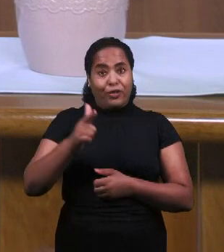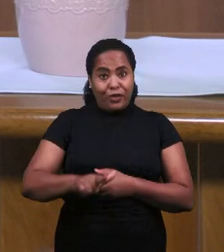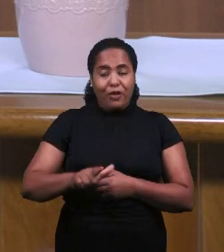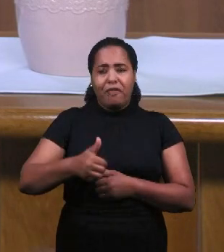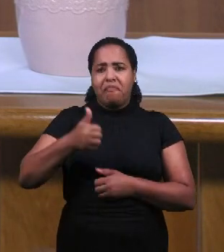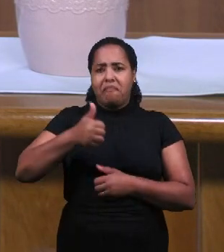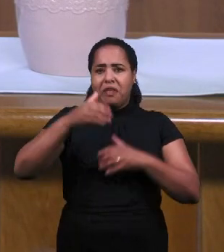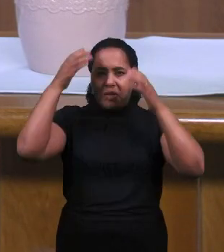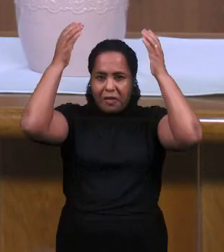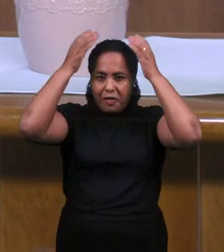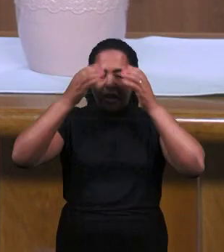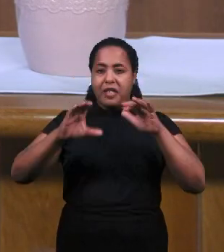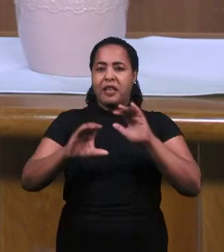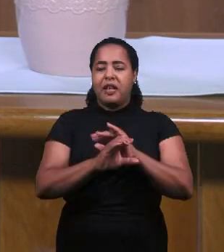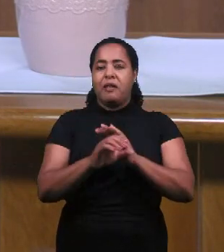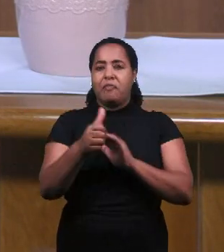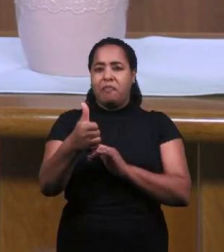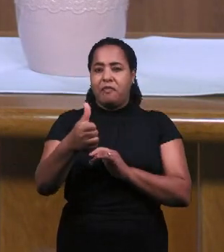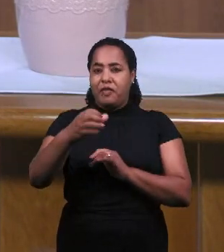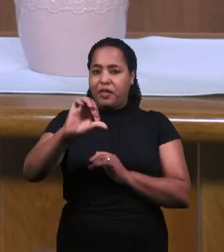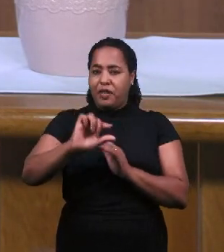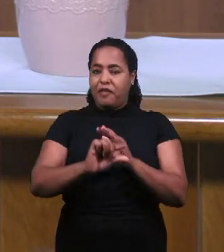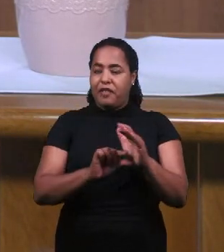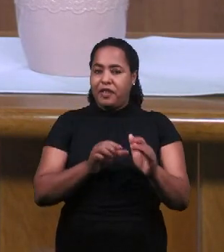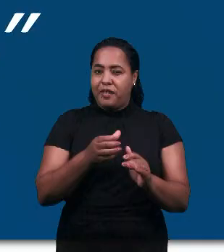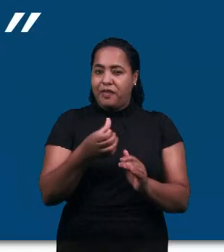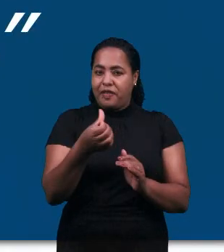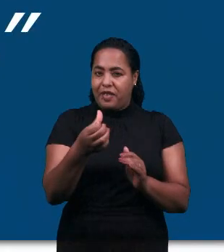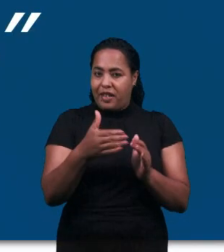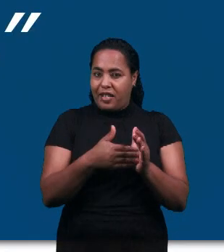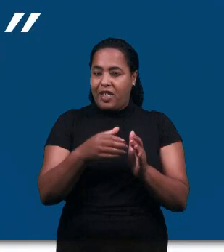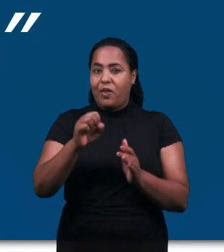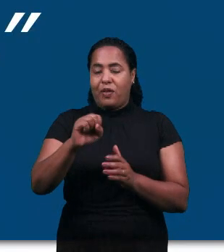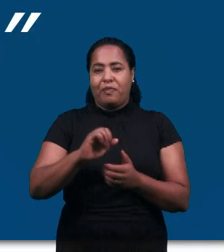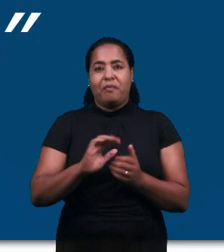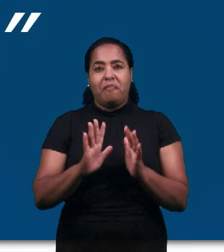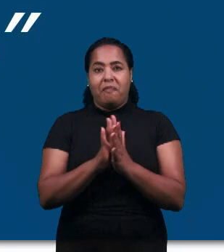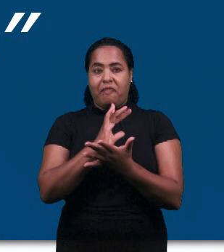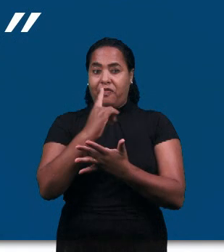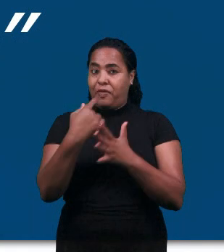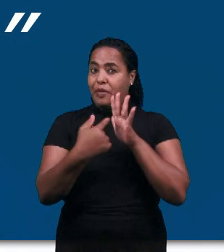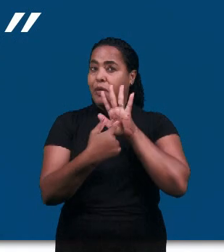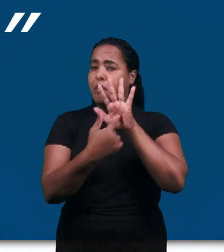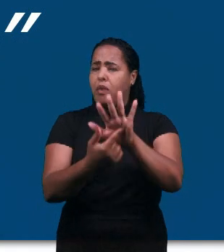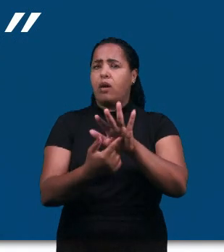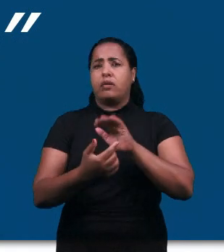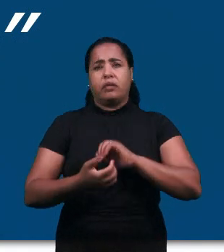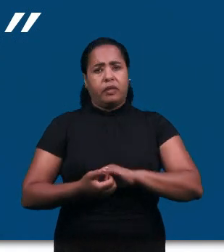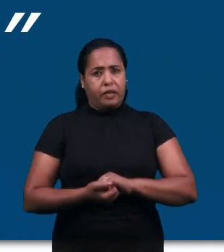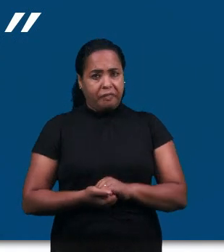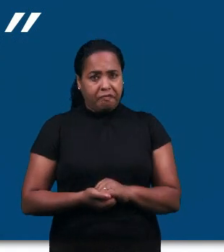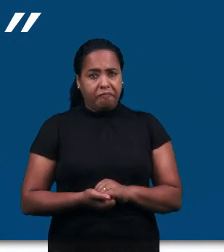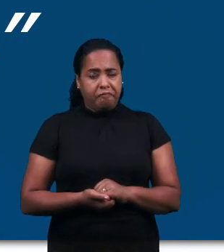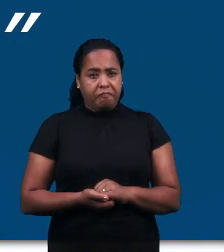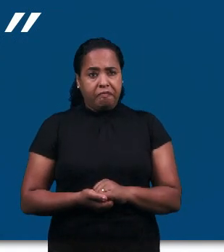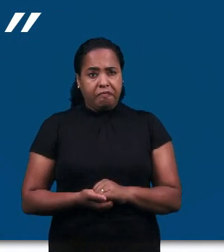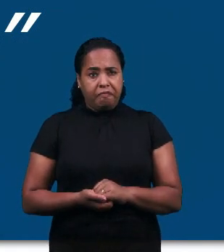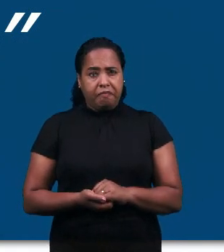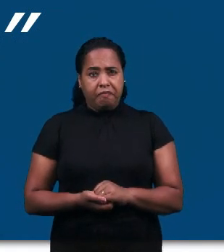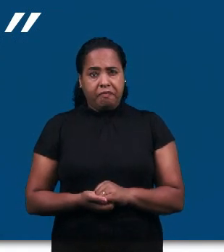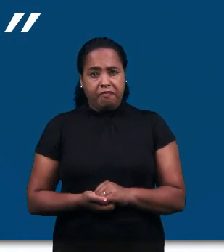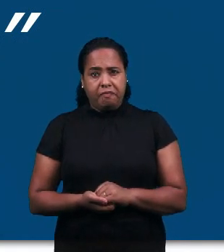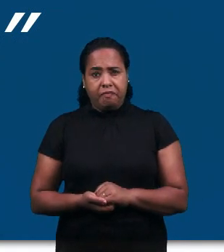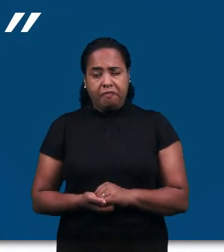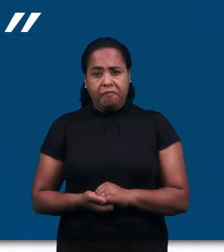3 Царств 19.6 Так говорит слово И взглянул